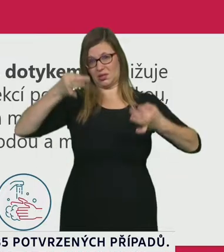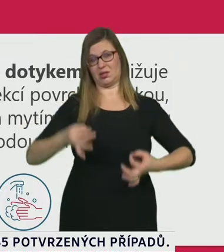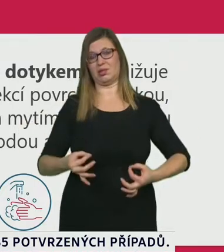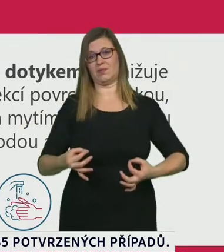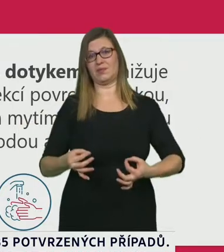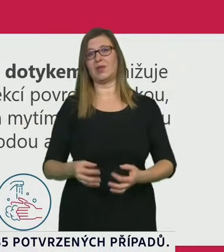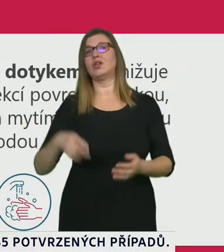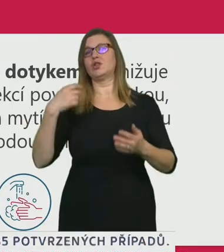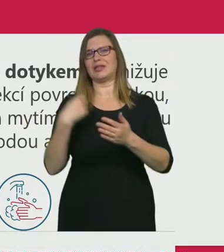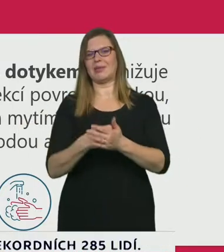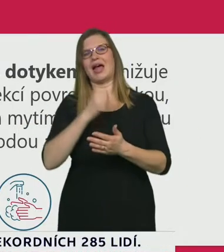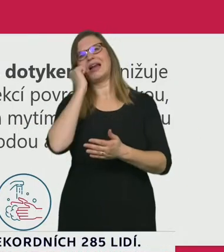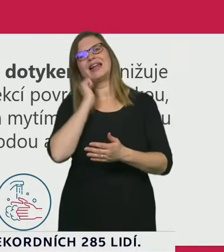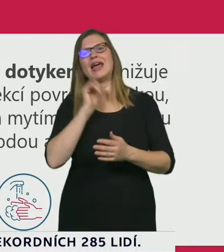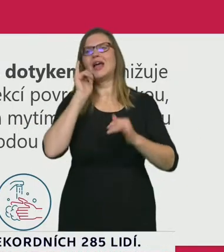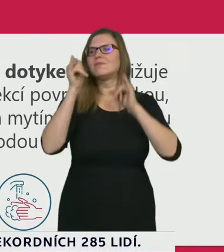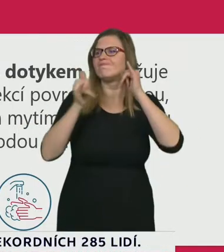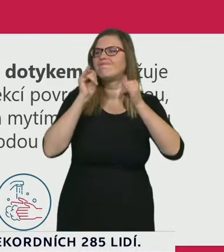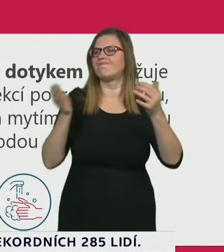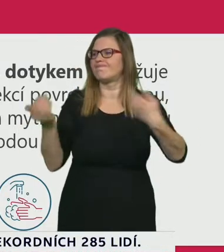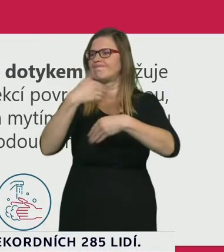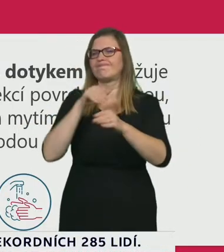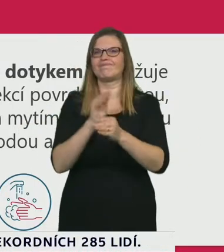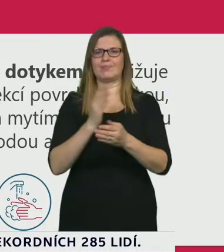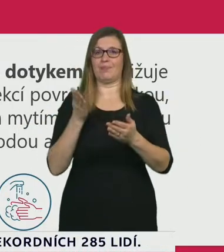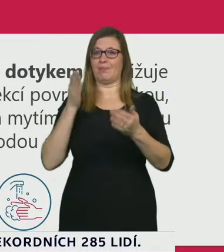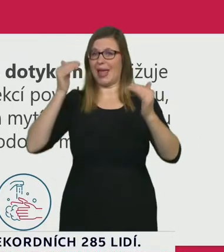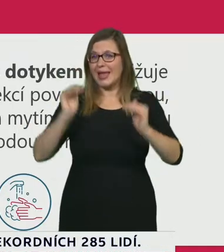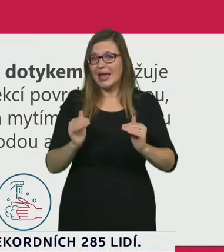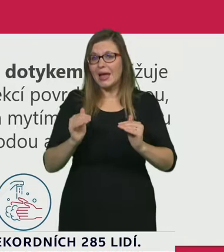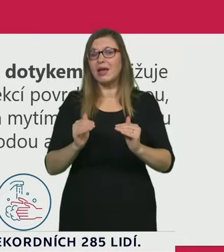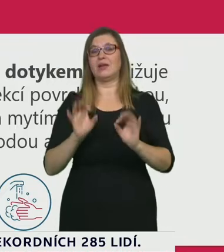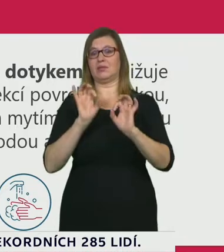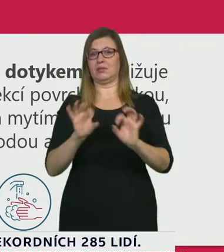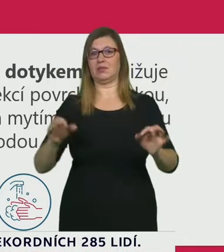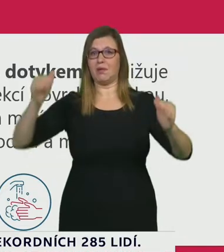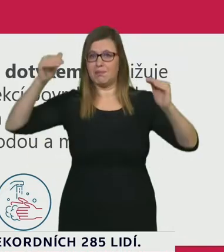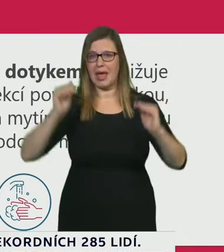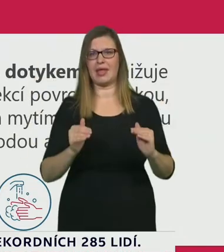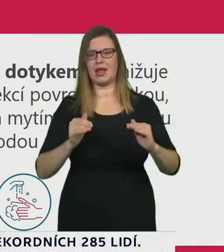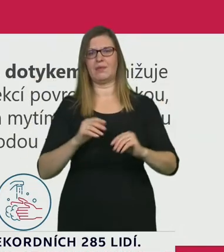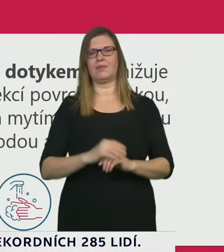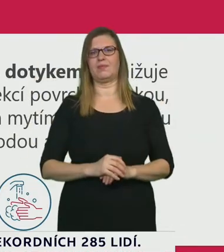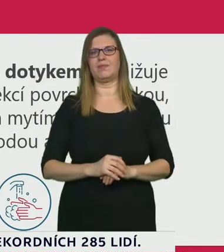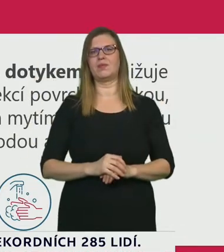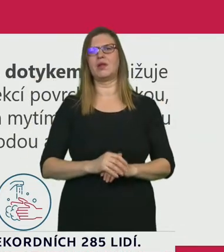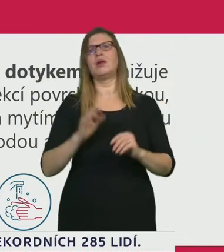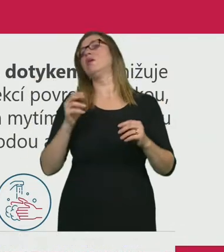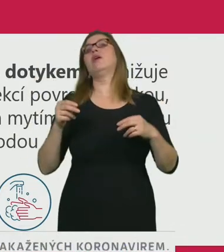kontakt, tím menší je přenos. Přenos je jak vzduchem, tak dotykem.